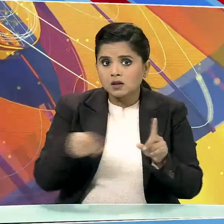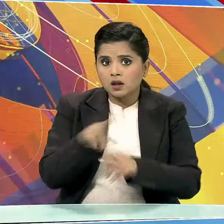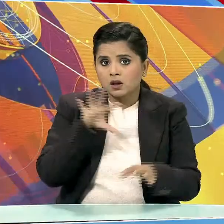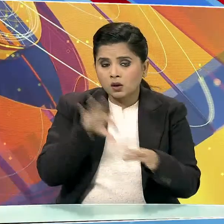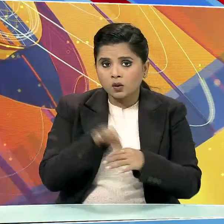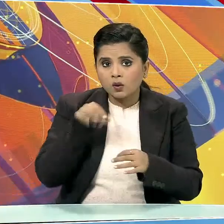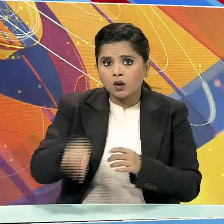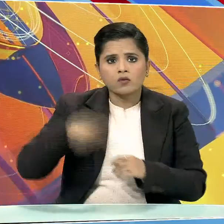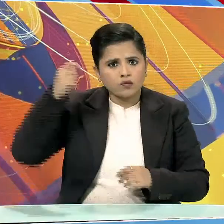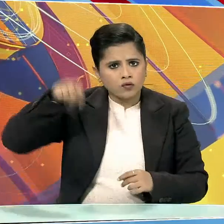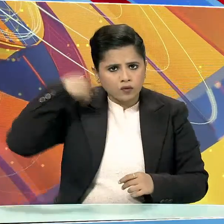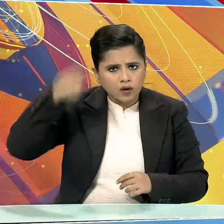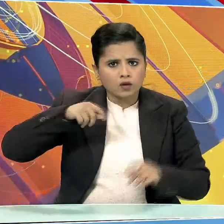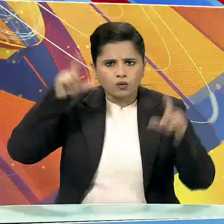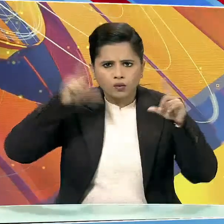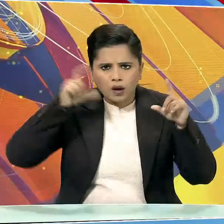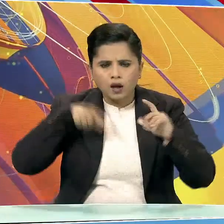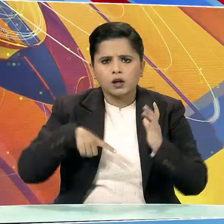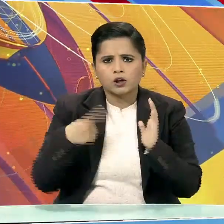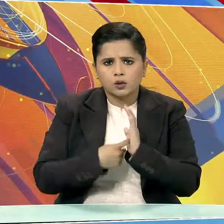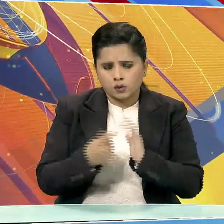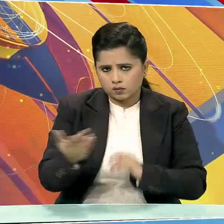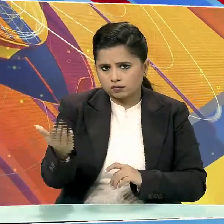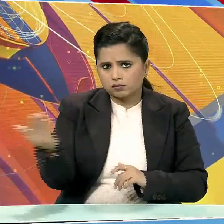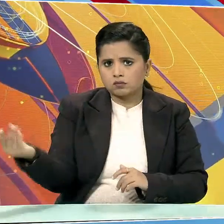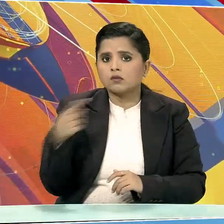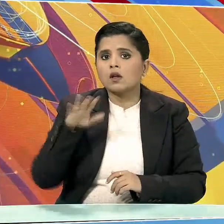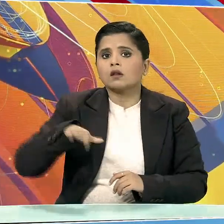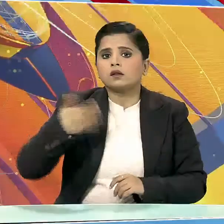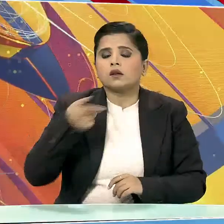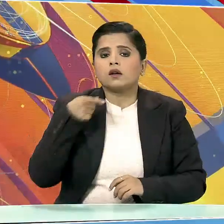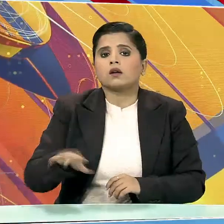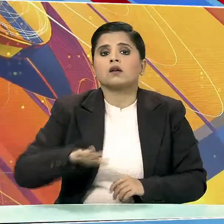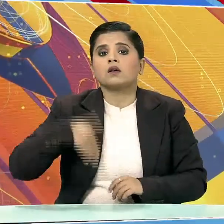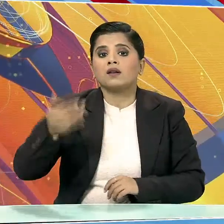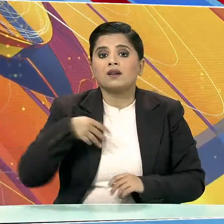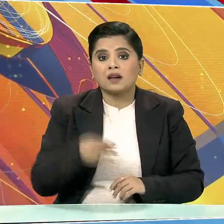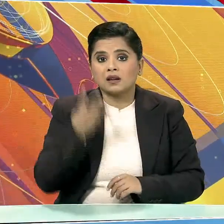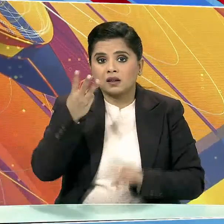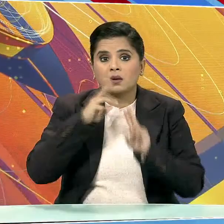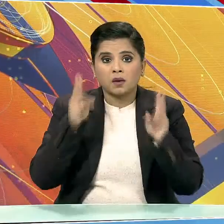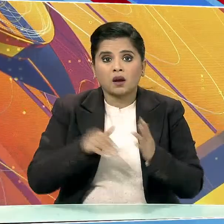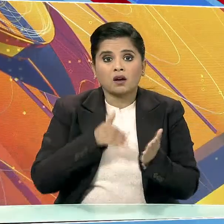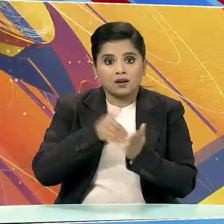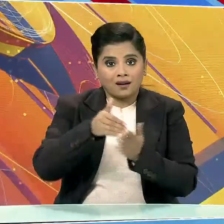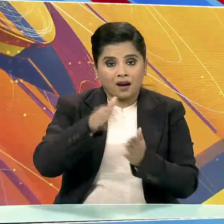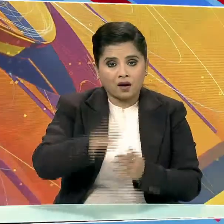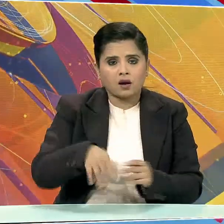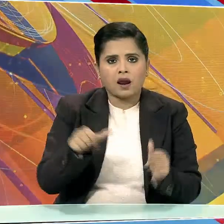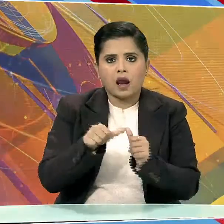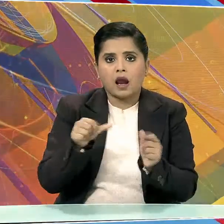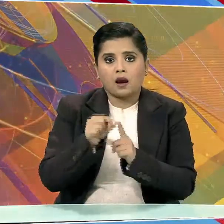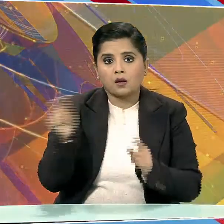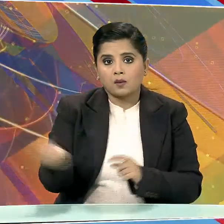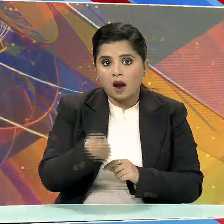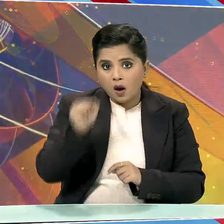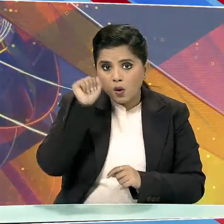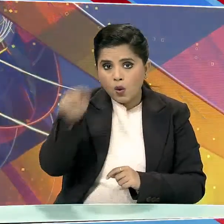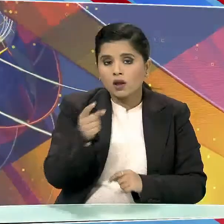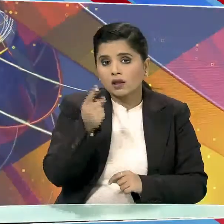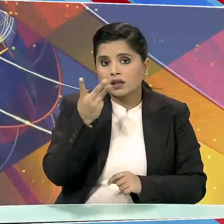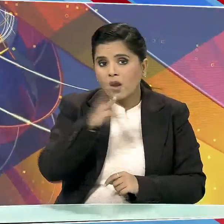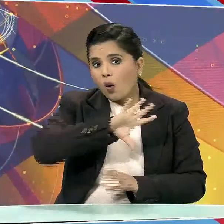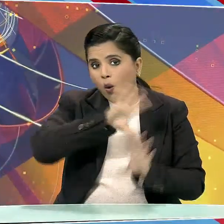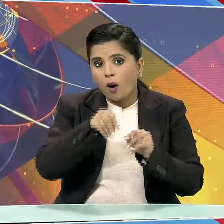से वीडियो तस्वीरे और रिपोर्ट मांगे और उसके बाद सदन की अगली तीन बैठकों के लिए आम आदमी पार्टी के सभी